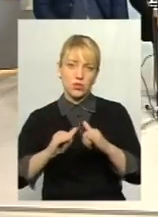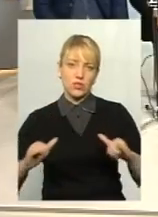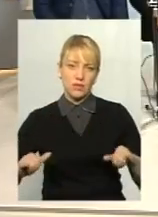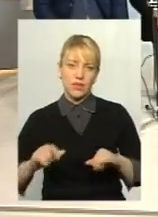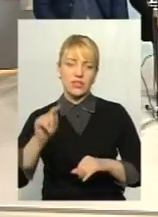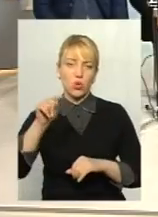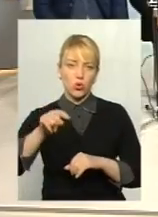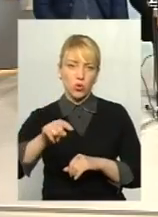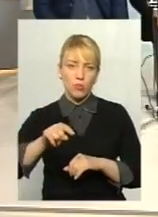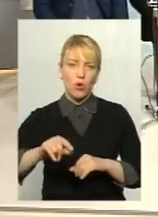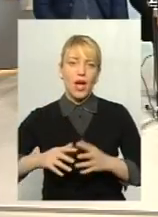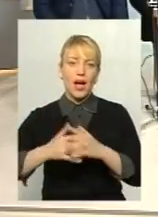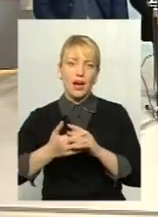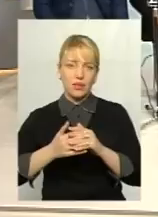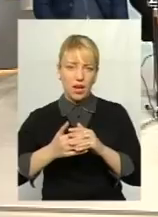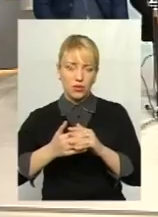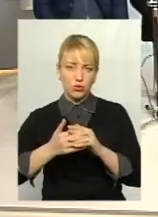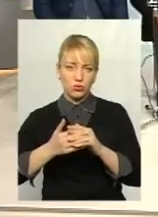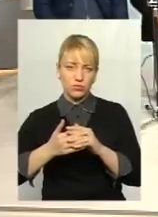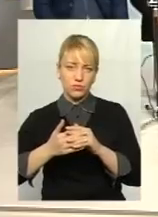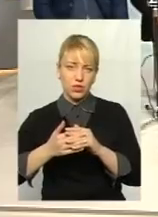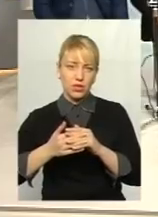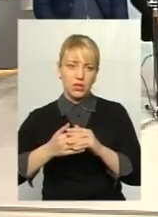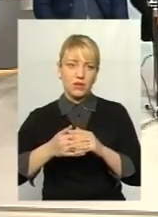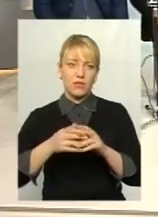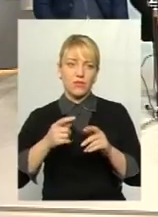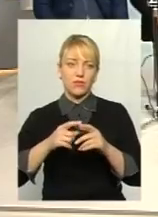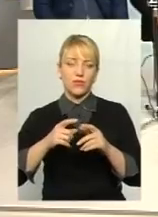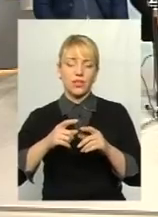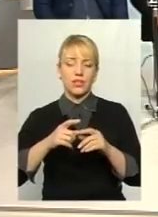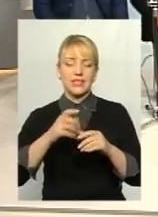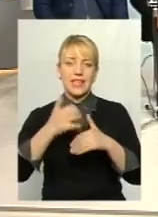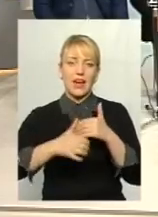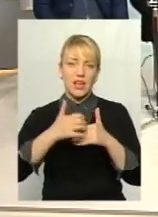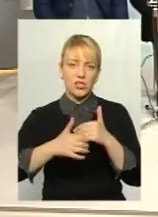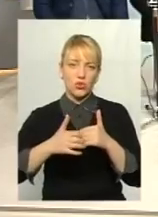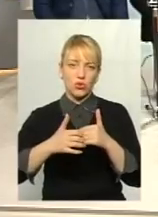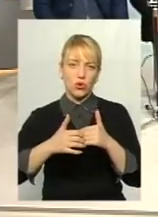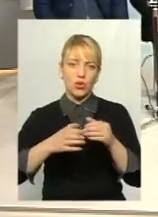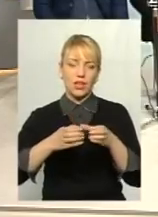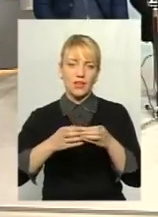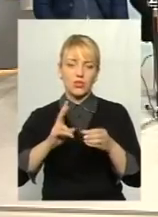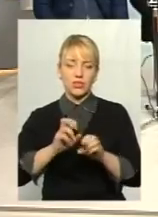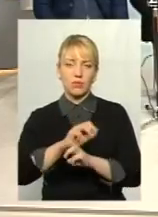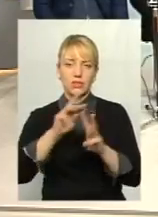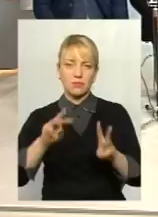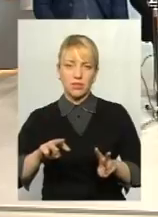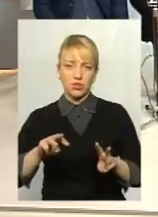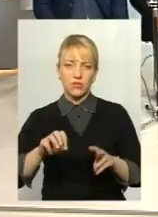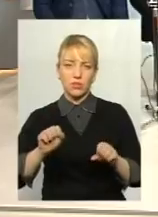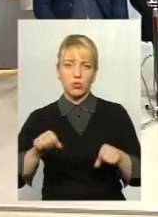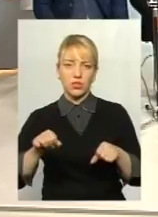аграрію, дрібному, середнього класу, і забезпечувати можливість